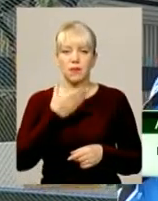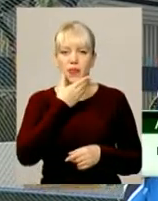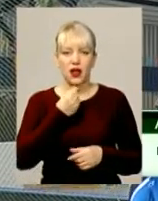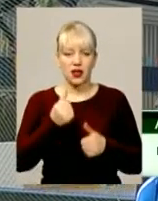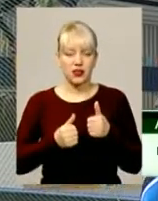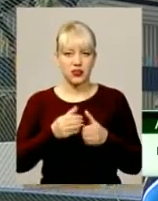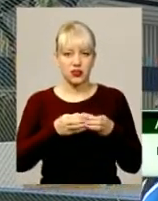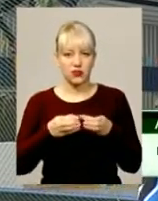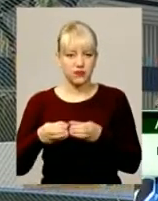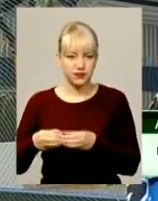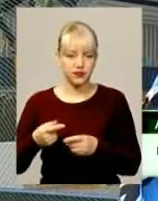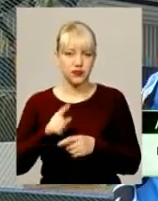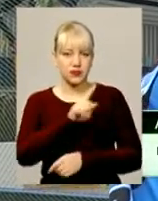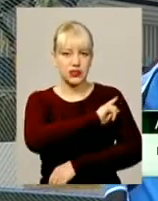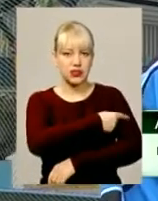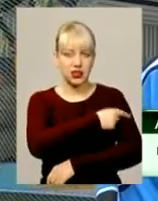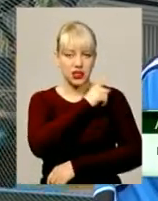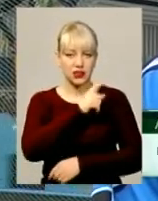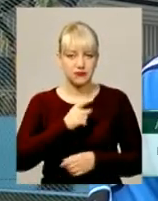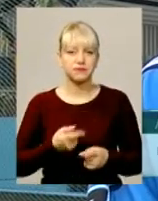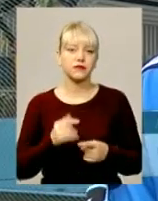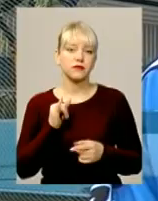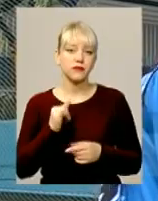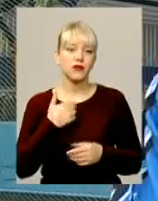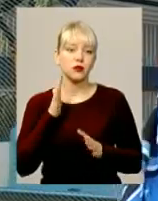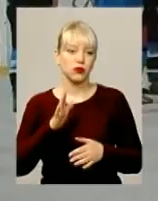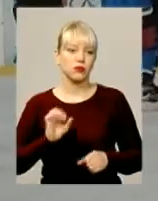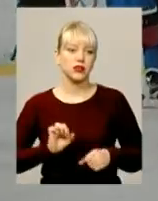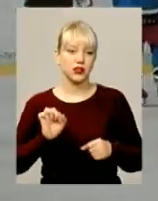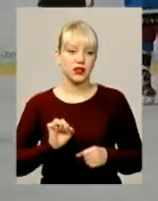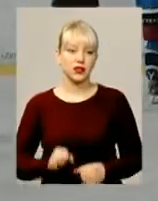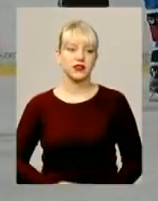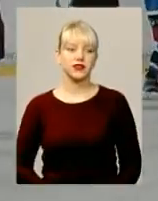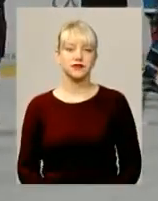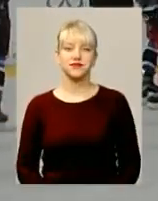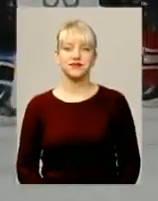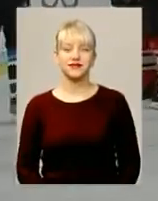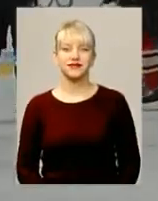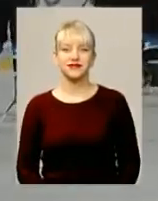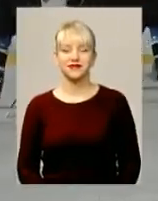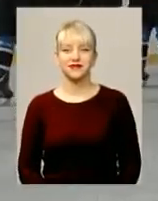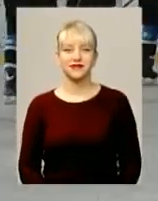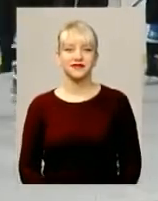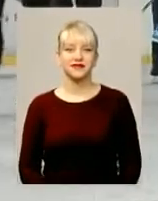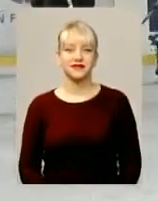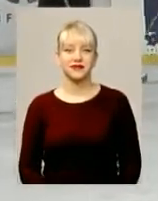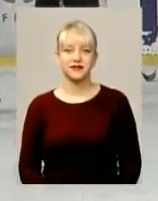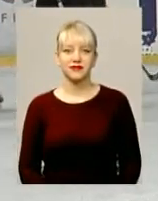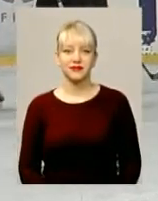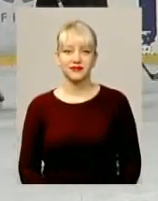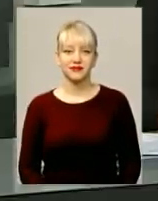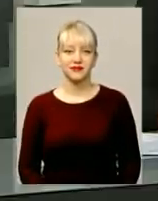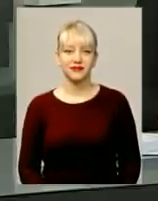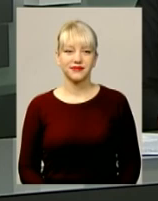позиційно, сильні гравці. Подивимося, будемо старатися. Ярослав Антушевський, Дем'ян Цегольник, новини Поділя Центр.